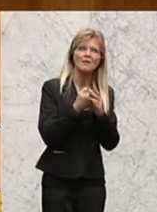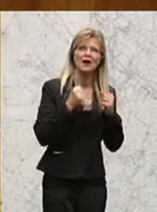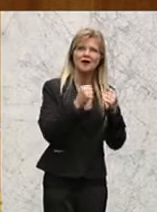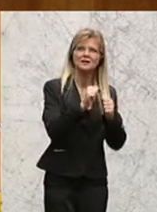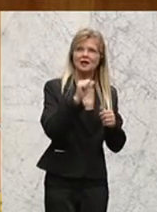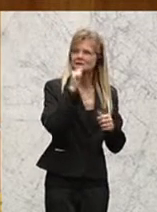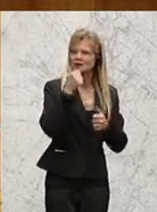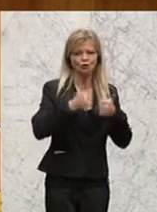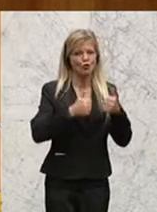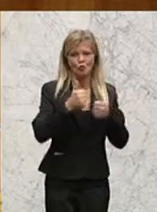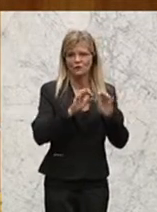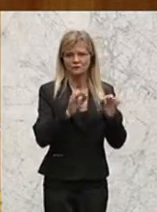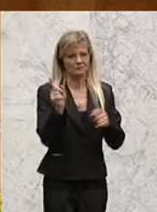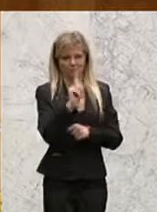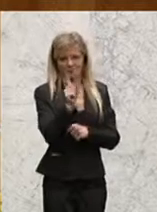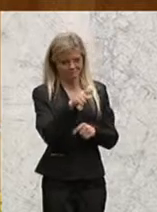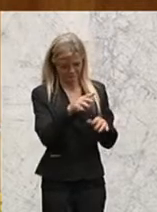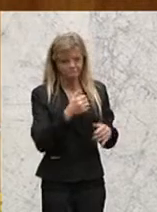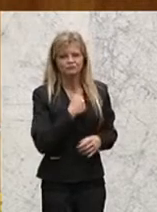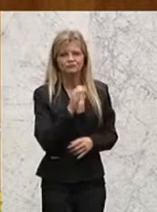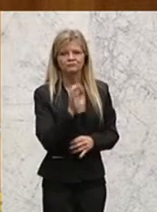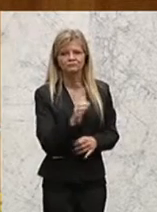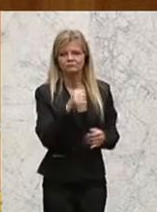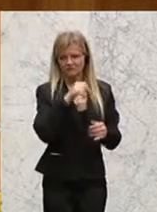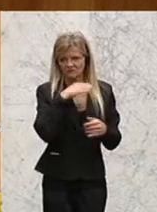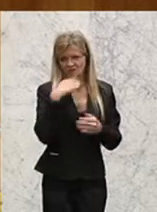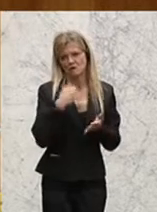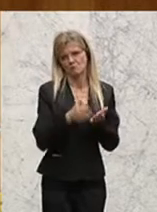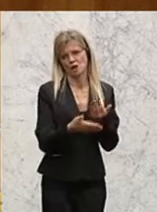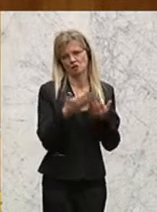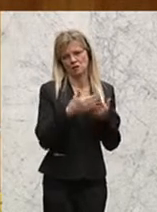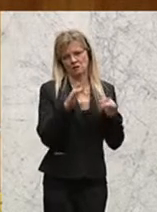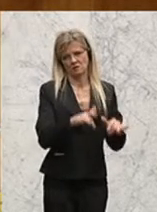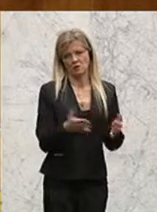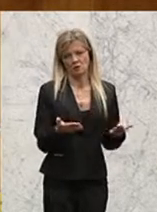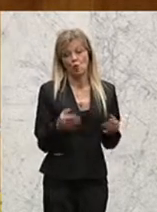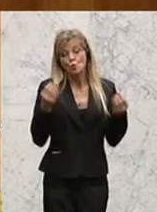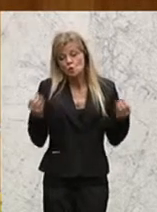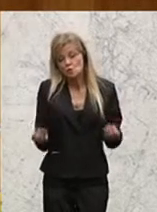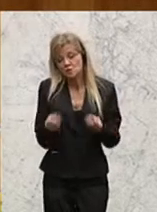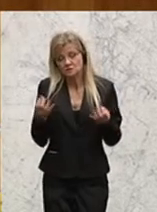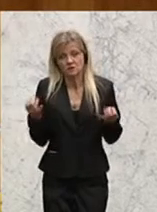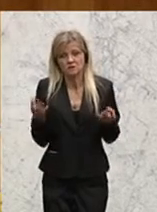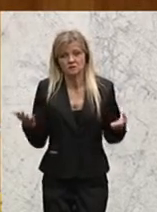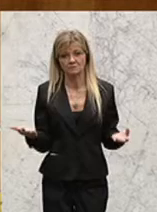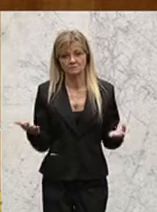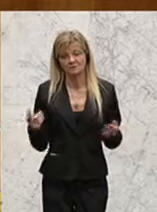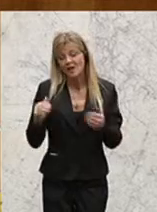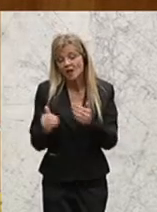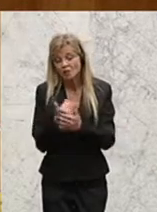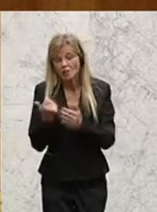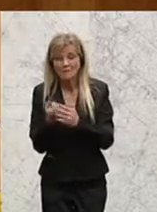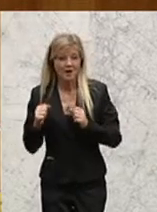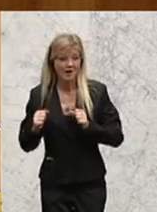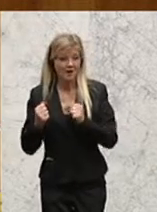das sind sie. Sie sind konkurrenzfähig. Es gibt viele Beispiele dafür. Der Grund ist der, dass die erneuerbaren